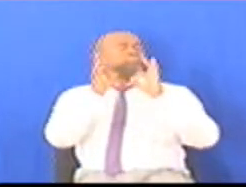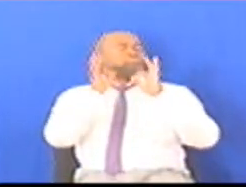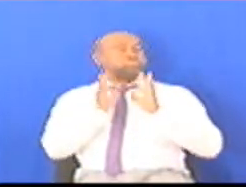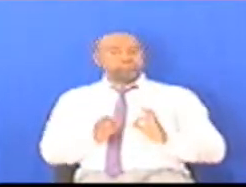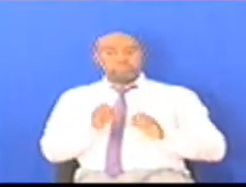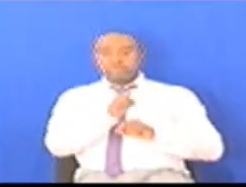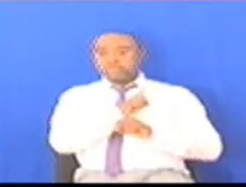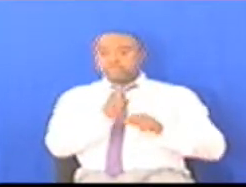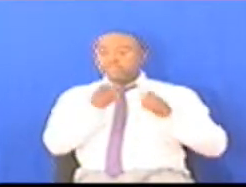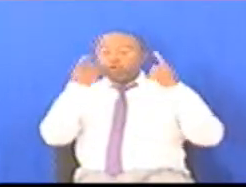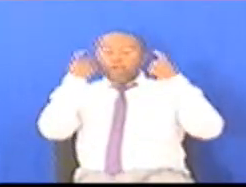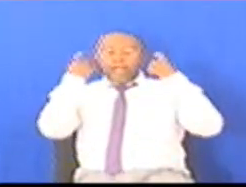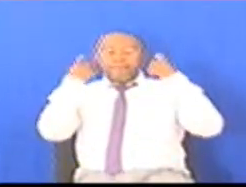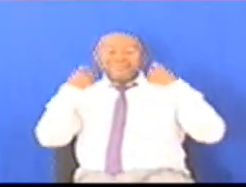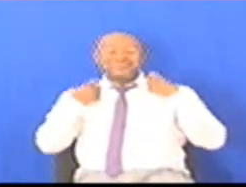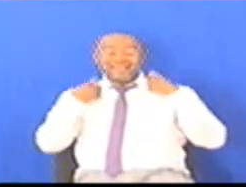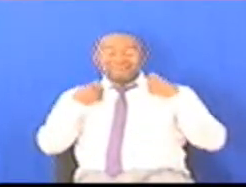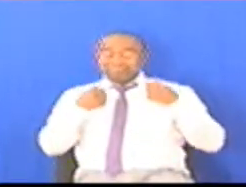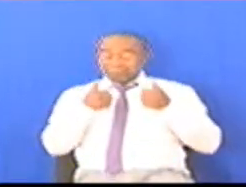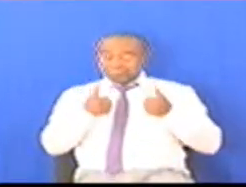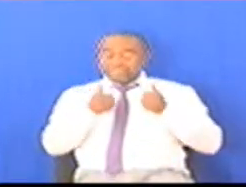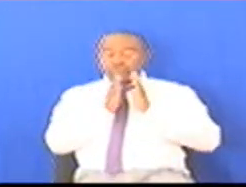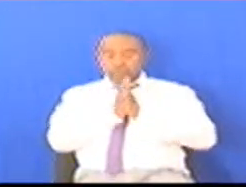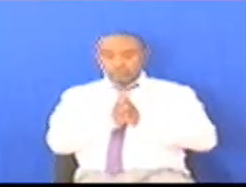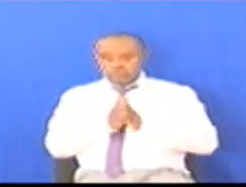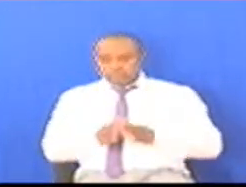Masai Hatukufikiri Kwa Mbaye Tapatikana Mwishmua Speaker